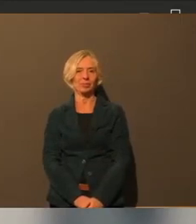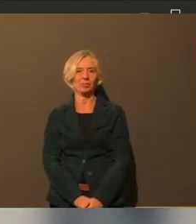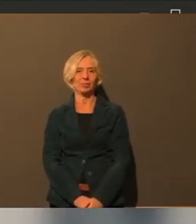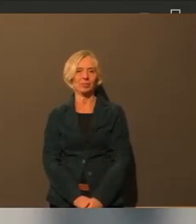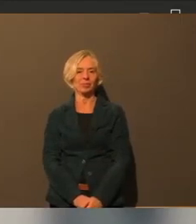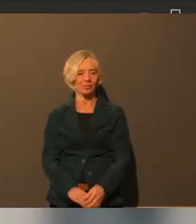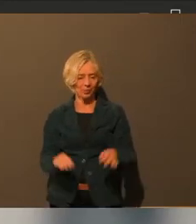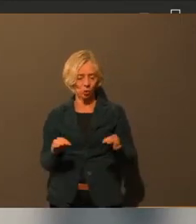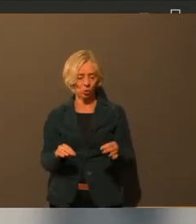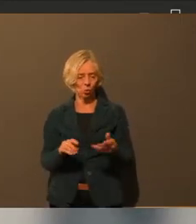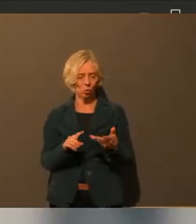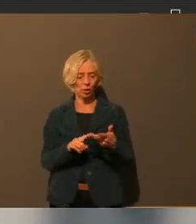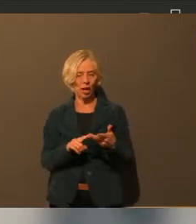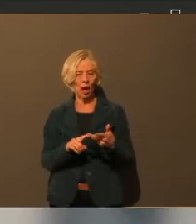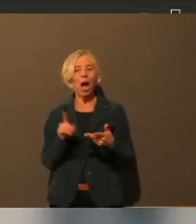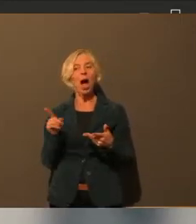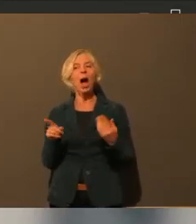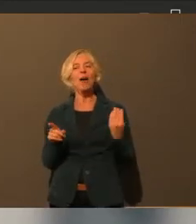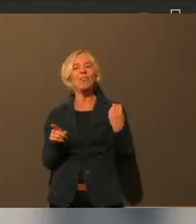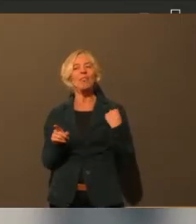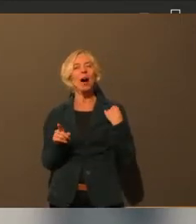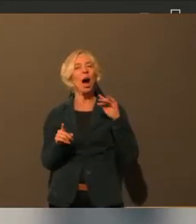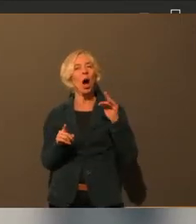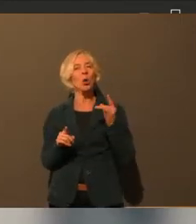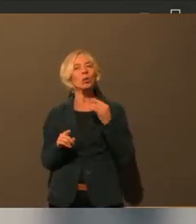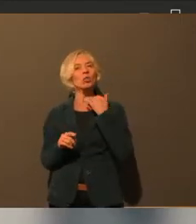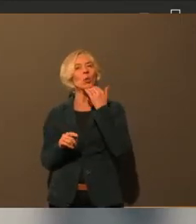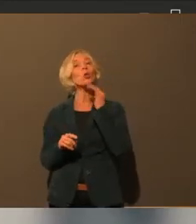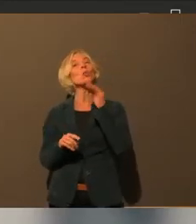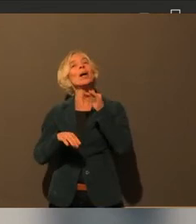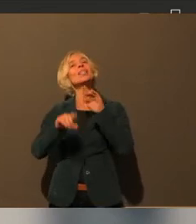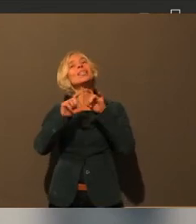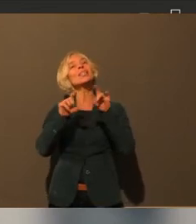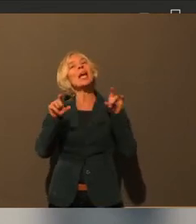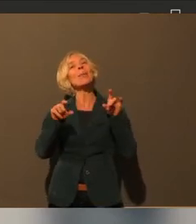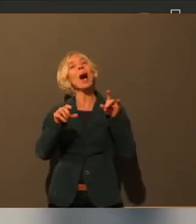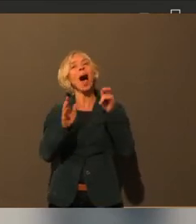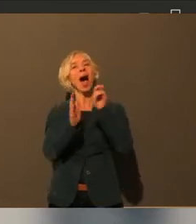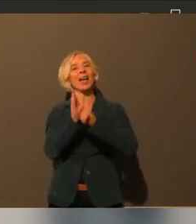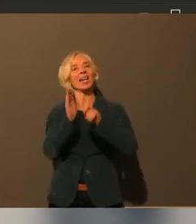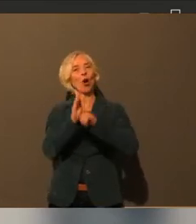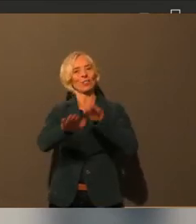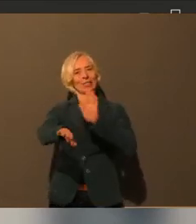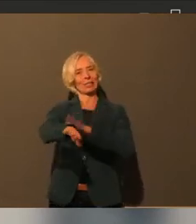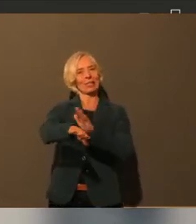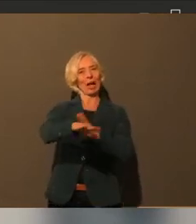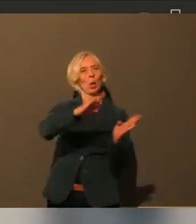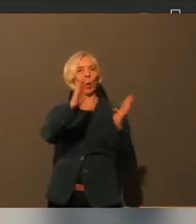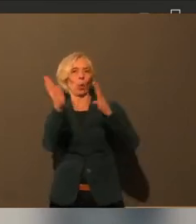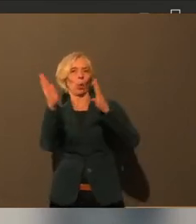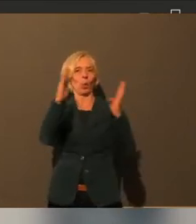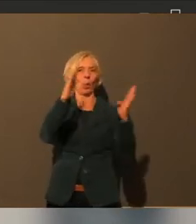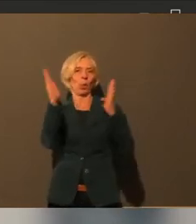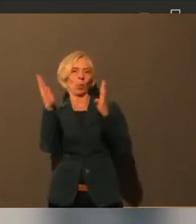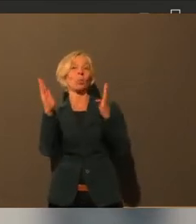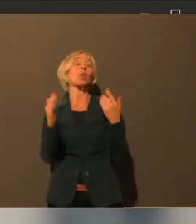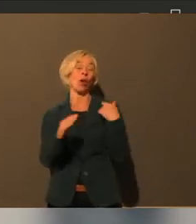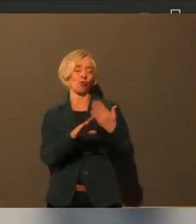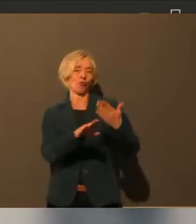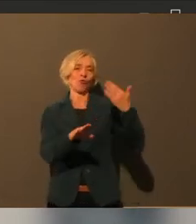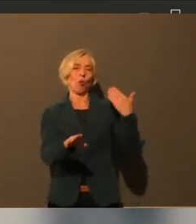Dann das Thema hatten Sie noch angesprochen bezüglich Einkaufszeiten. Das haben wir ja vorher schon besprochen, dass wir da versuchen, mal so eine gegenseitige